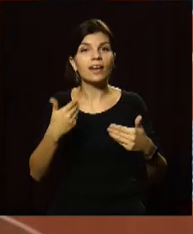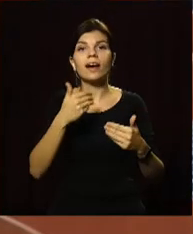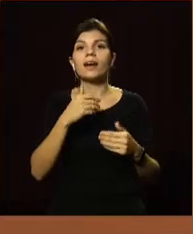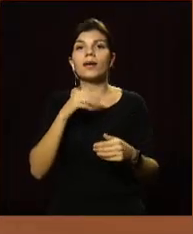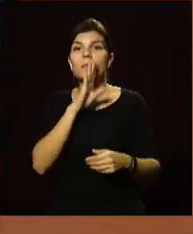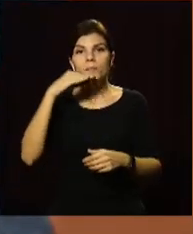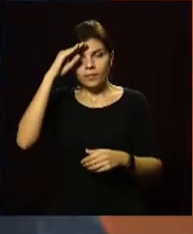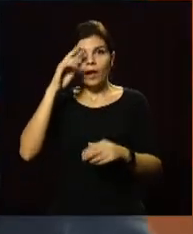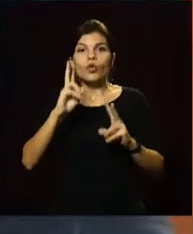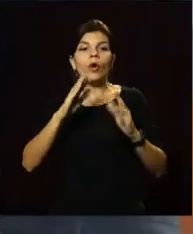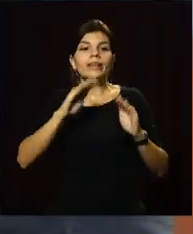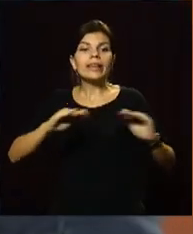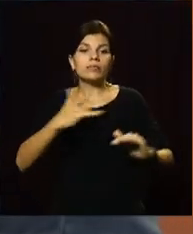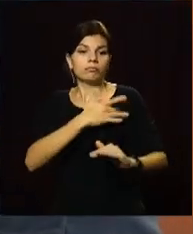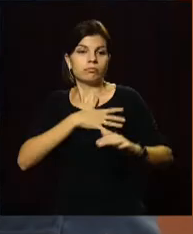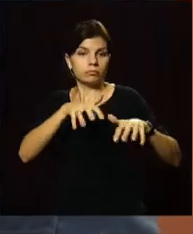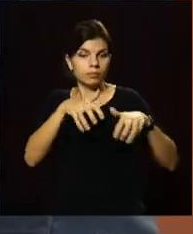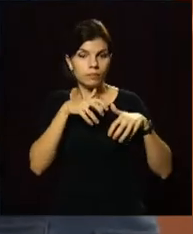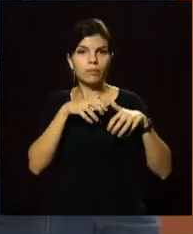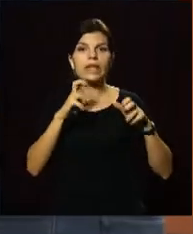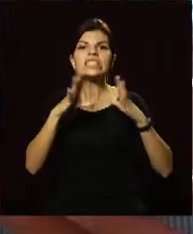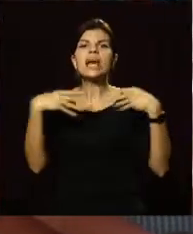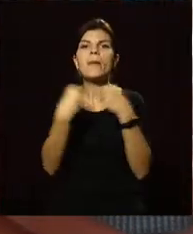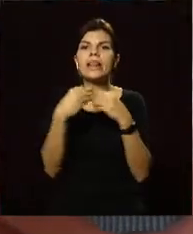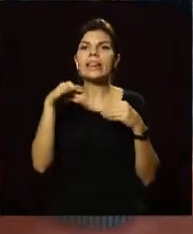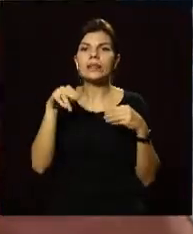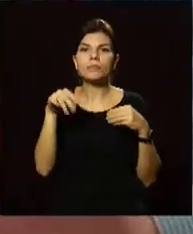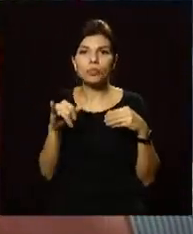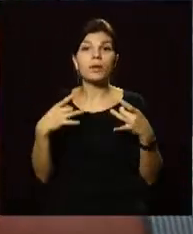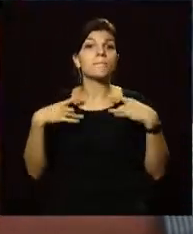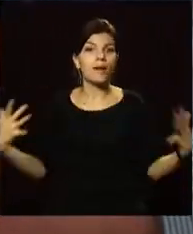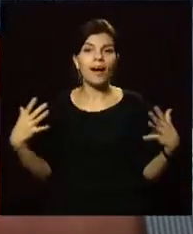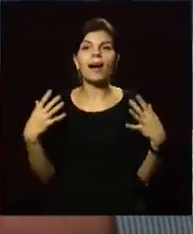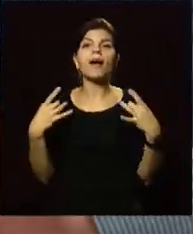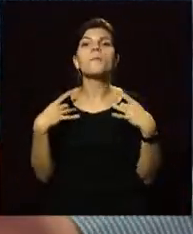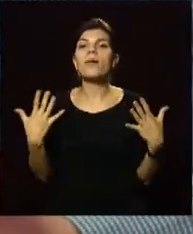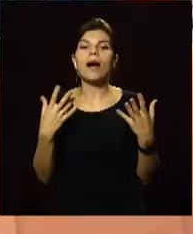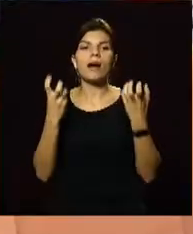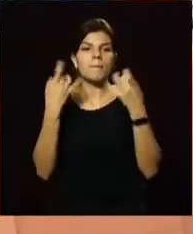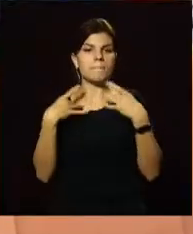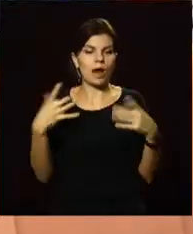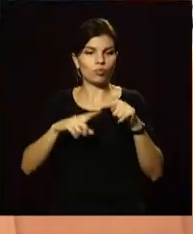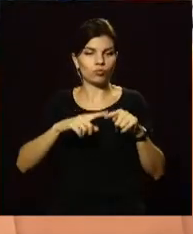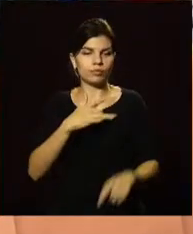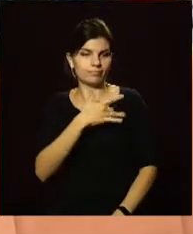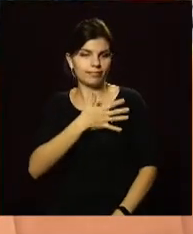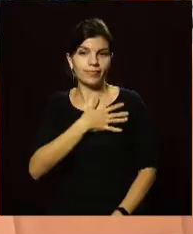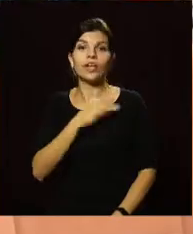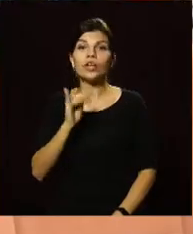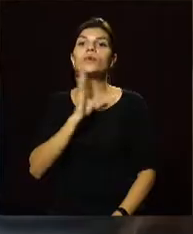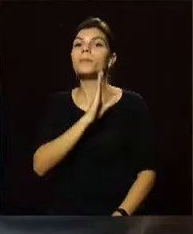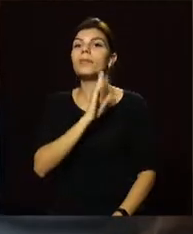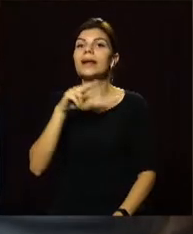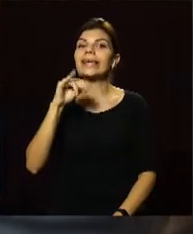-вихователів прийомних сімей та дитячих будинків сімейного типу. Свято влаштували з нагоди Дня осиновлення. Серед запрошених і пані